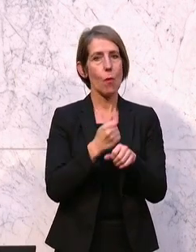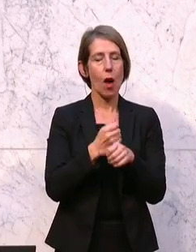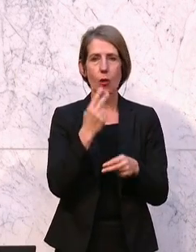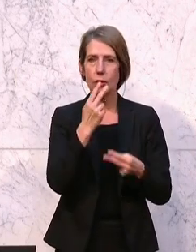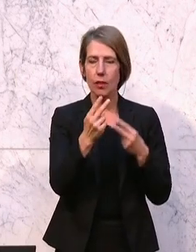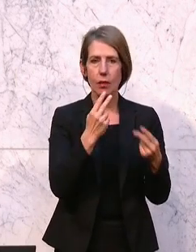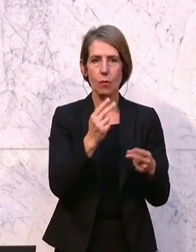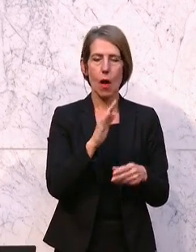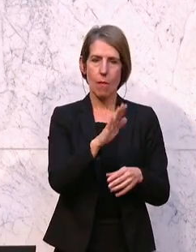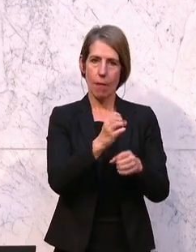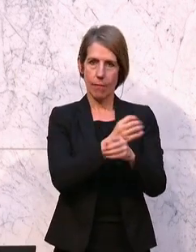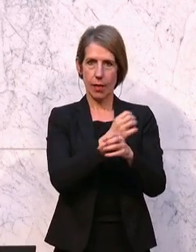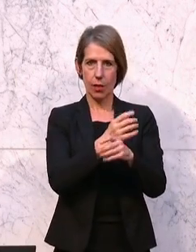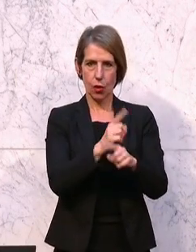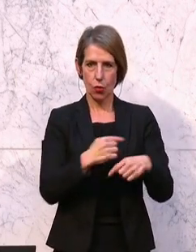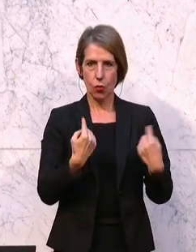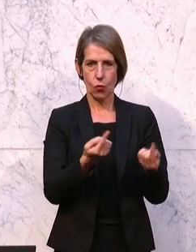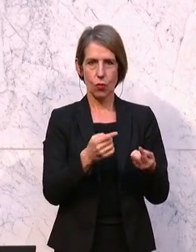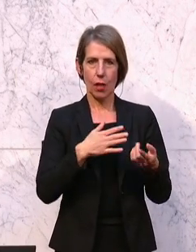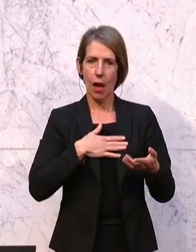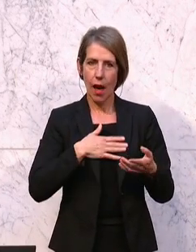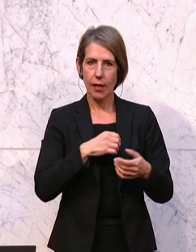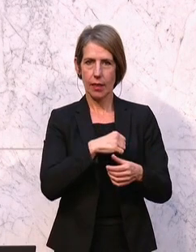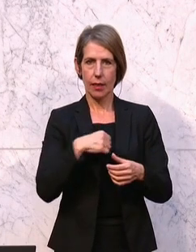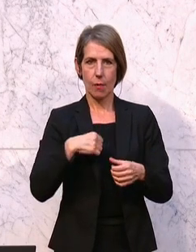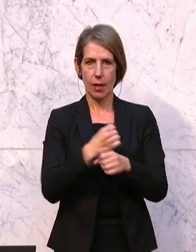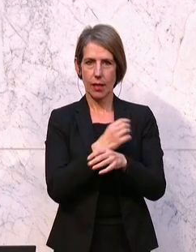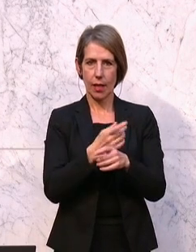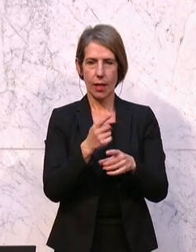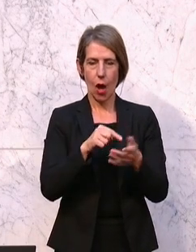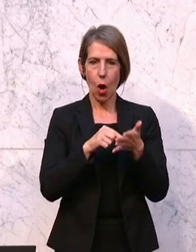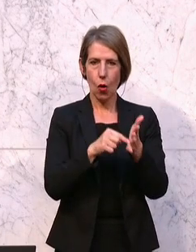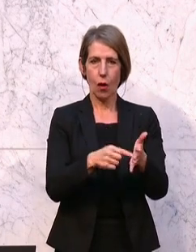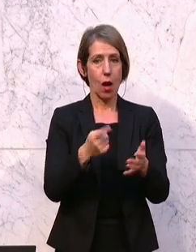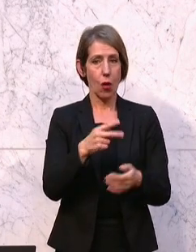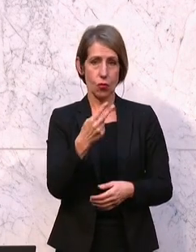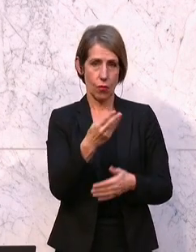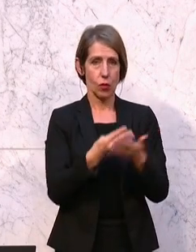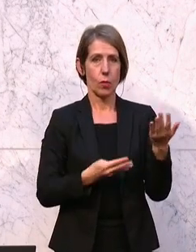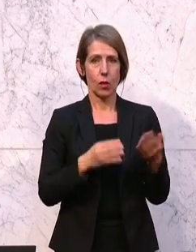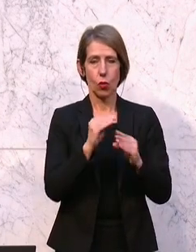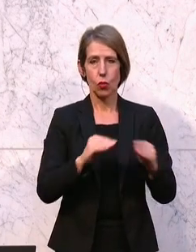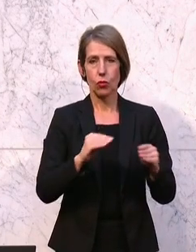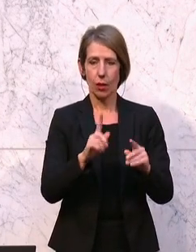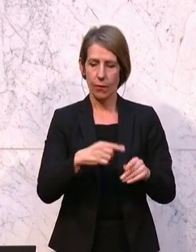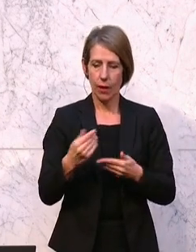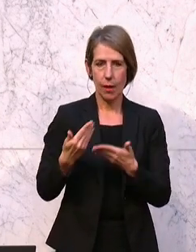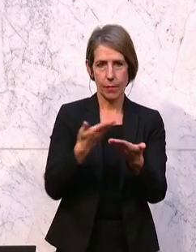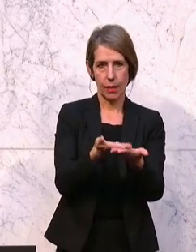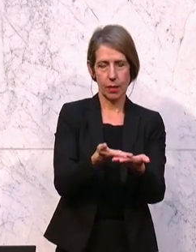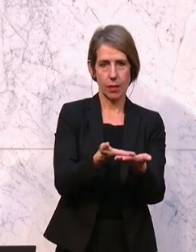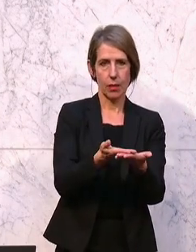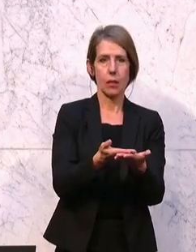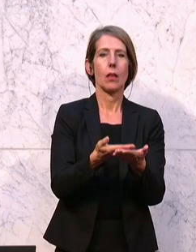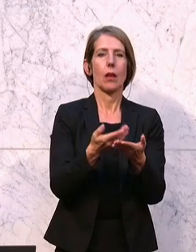unseren Medien und den eigenen Medien. Wir gewährleisten einen zweisprachigen Unterricht, aber auch den Gebrauch ihrer